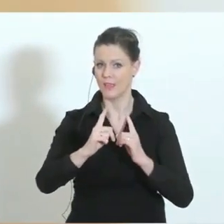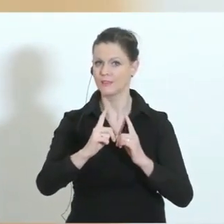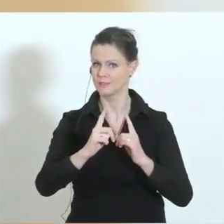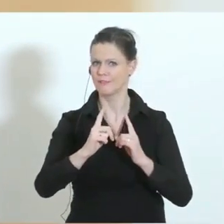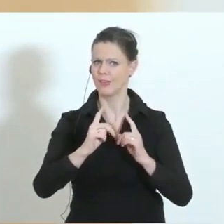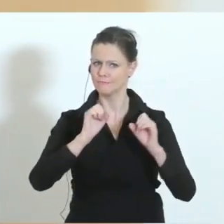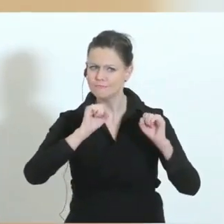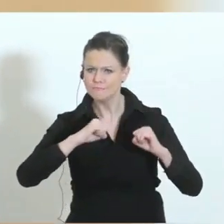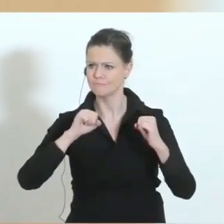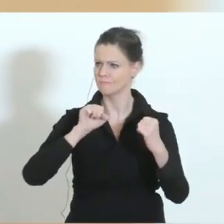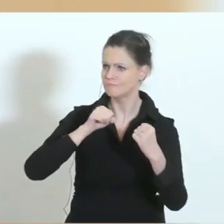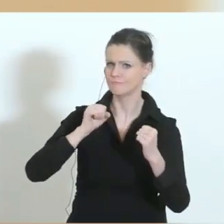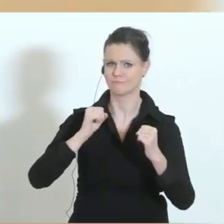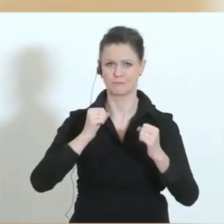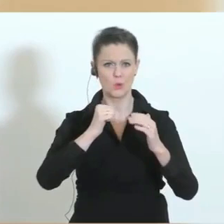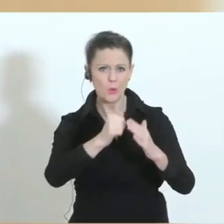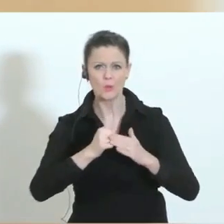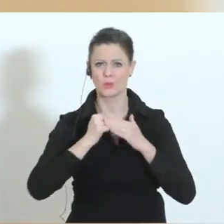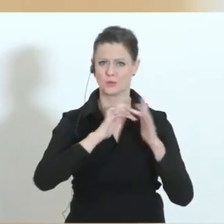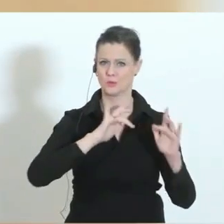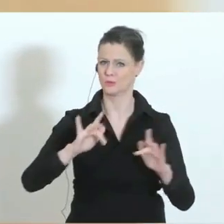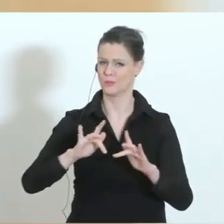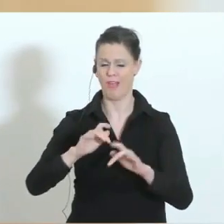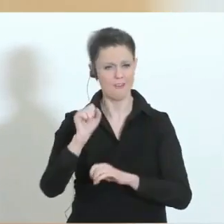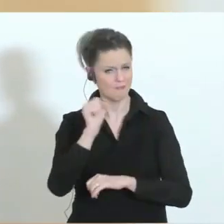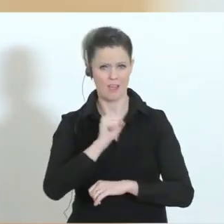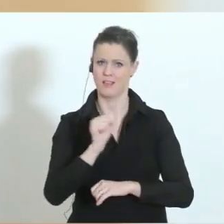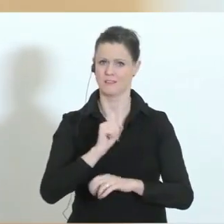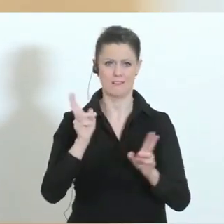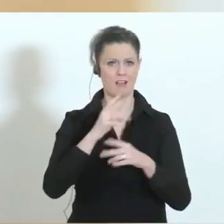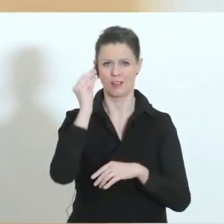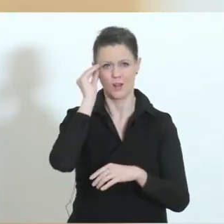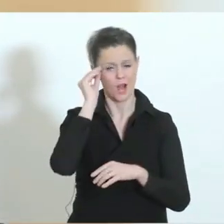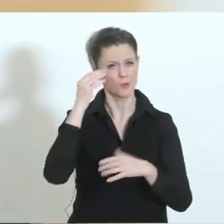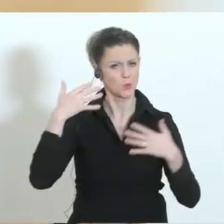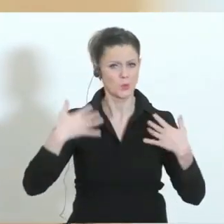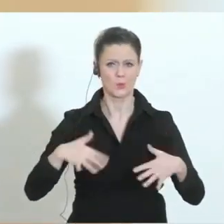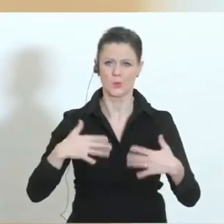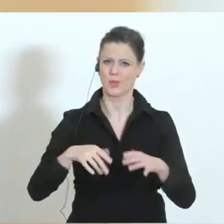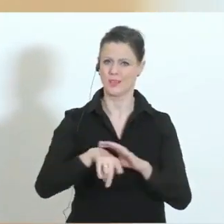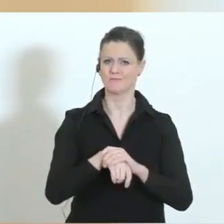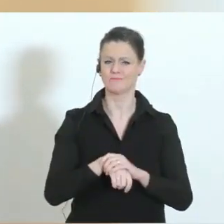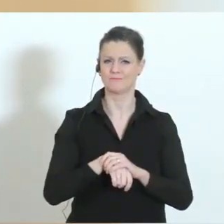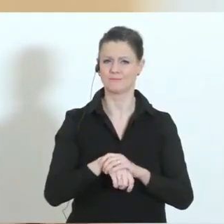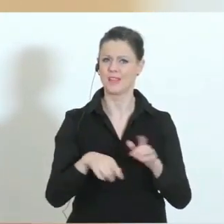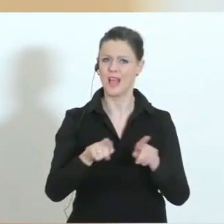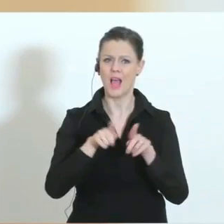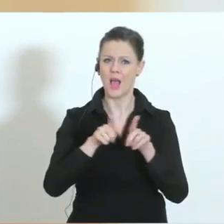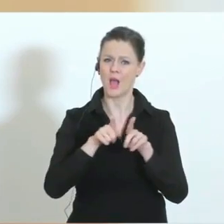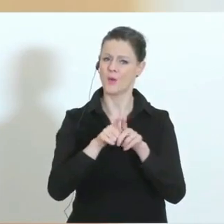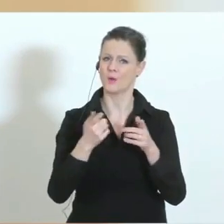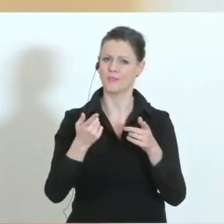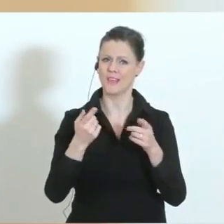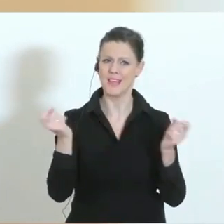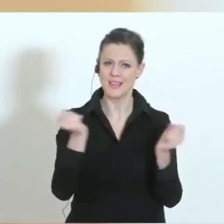Zustimmung, wie viel Unterstützung da ist. Es ist unglaublich, die Mailkörbe sind überfüllt de